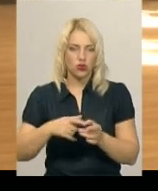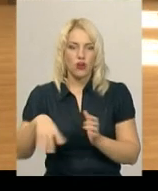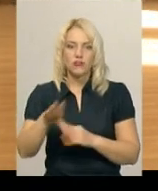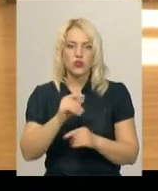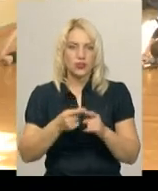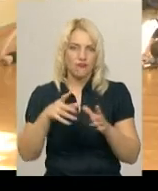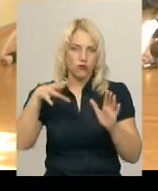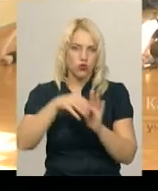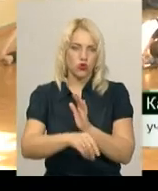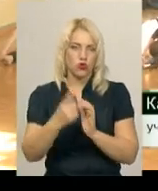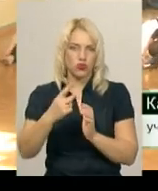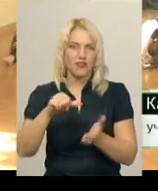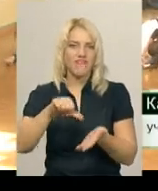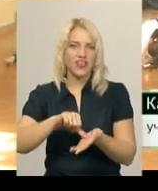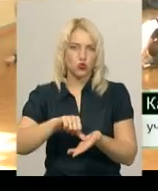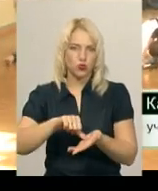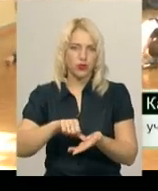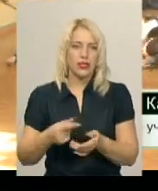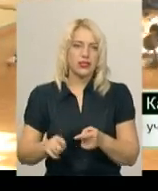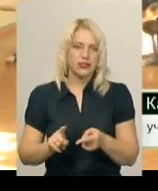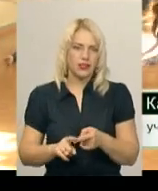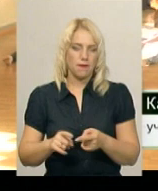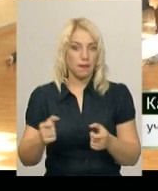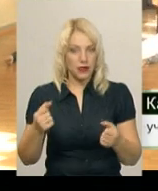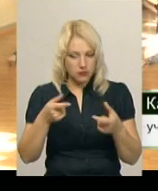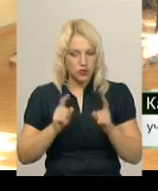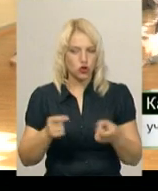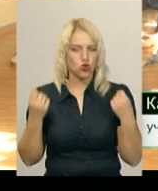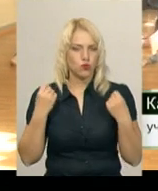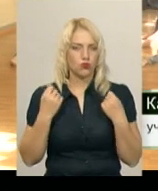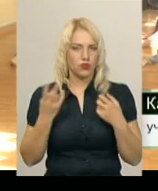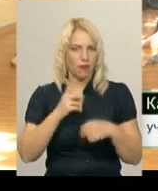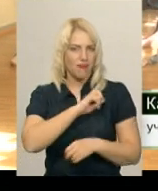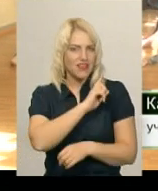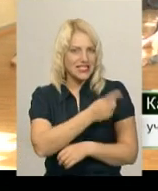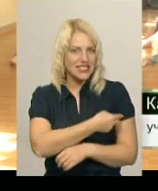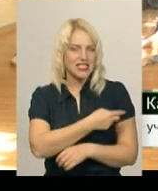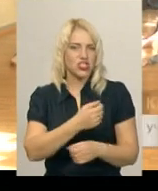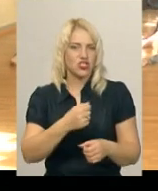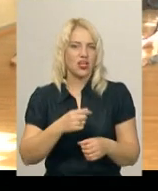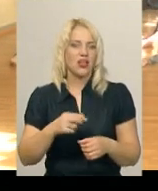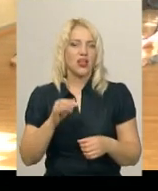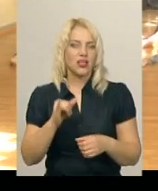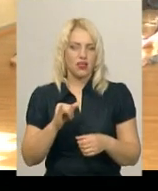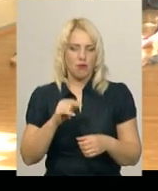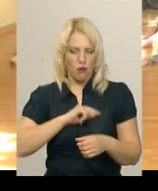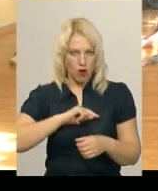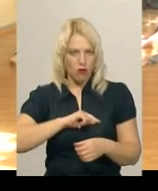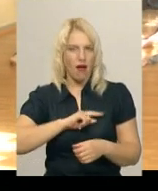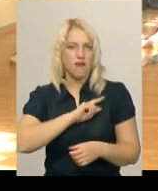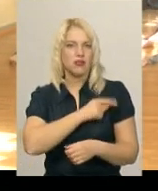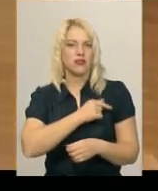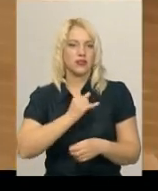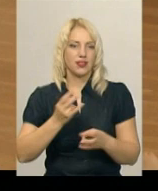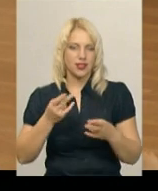бути у виступі. Це дійсно спорт, тому що потрібна і фізична витримка, і моральна витримка, і треба дійсно